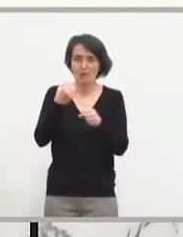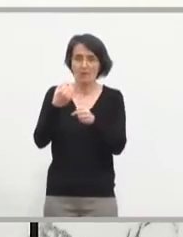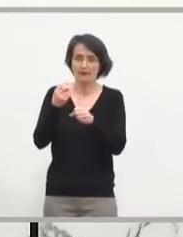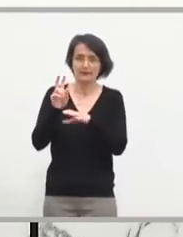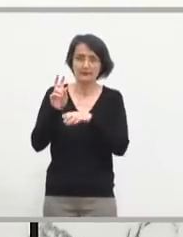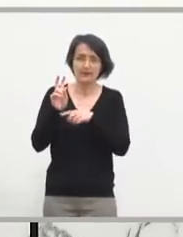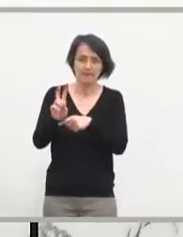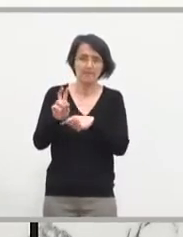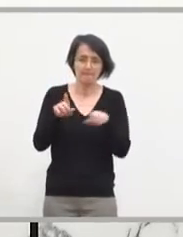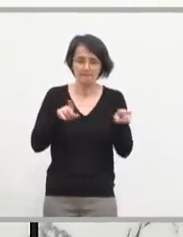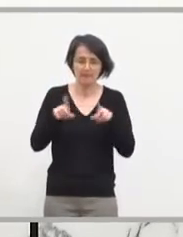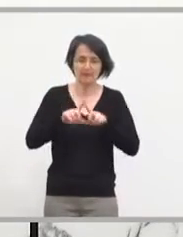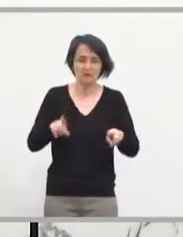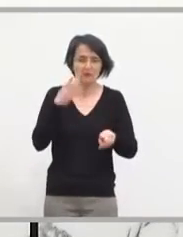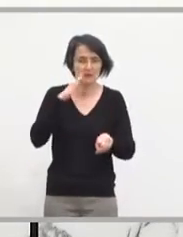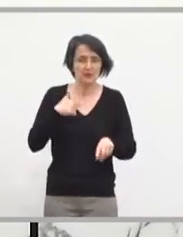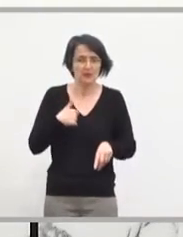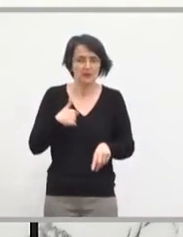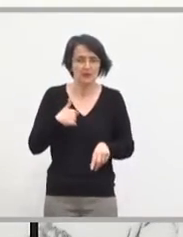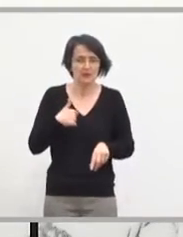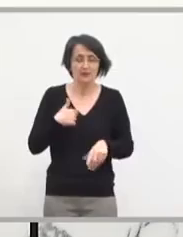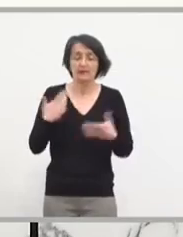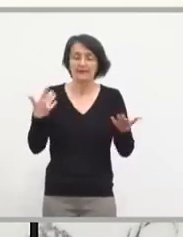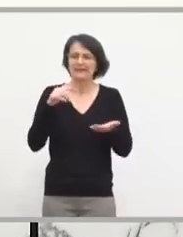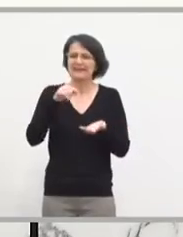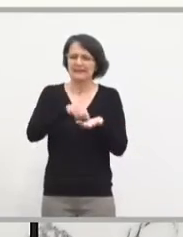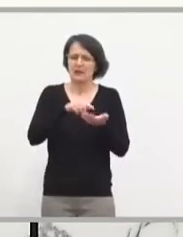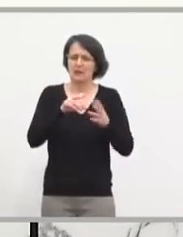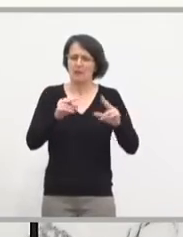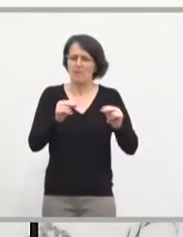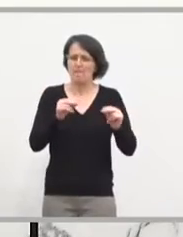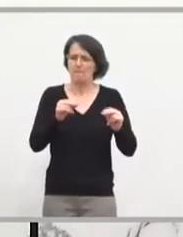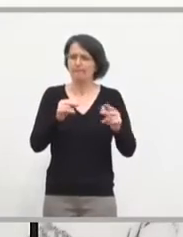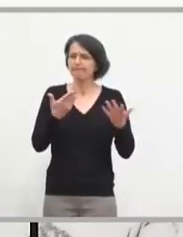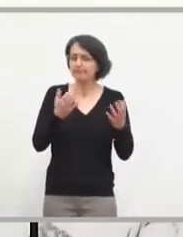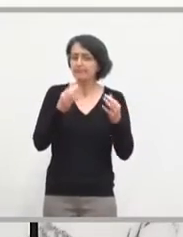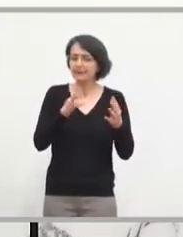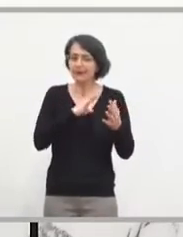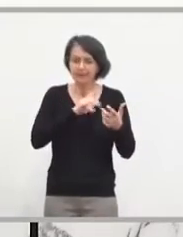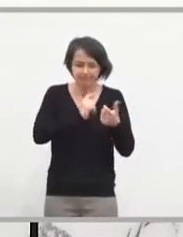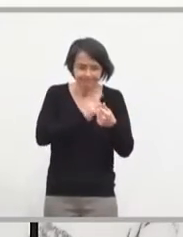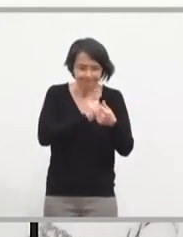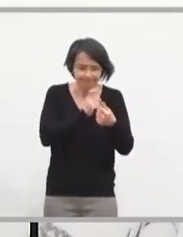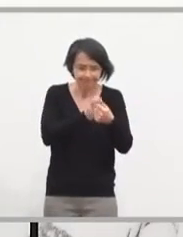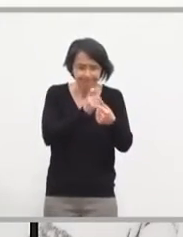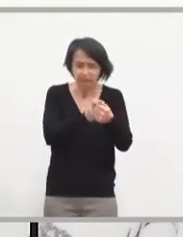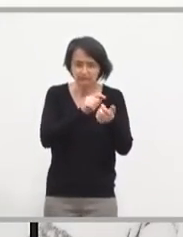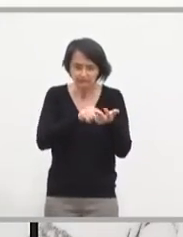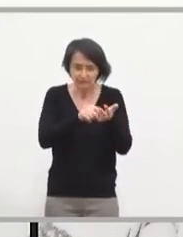Le site propre, aujourd'hui, c'est bien sûr certains lieux, ça ne peut pas remplacer le tram.